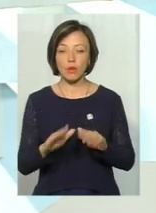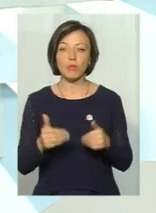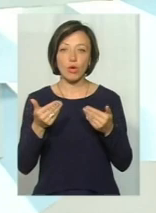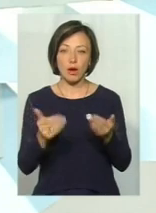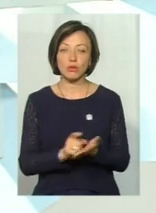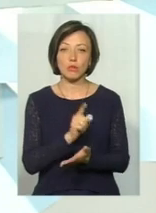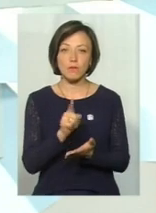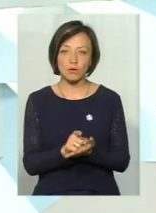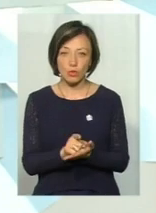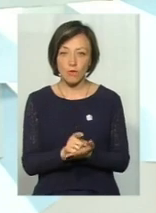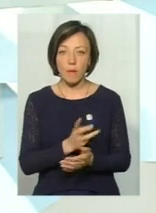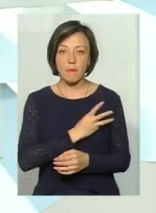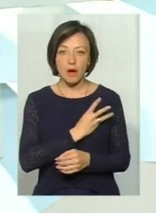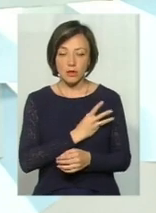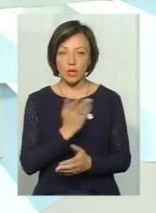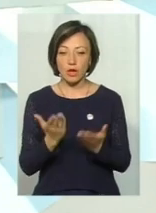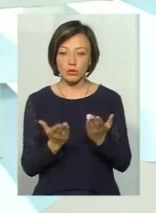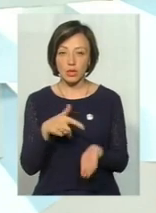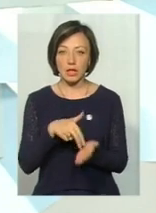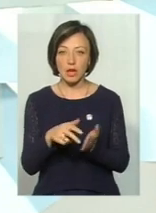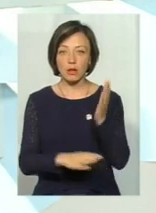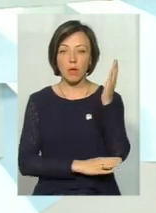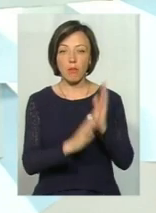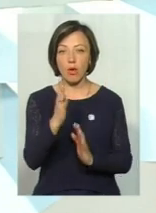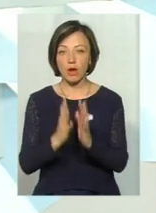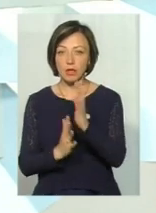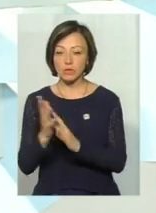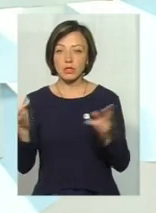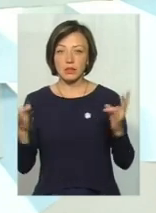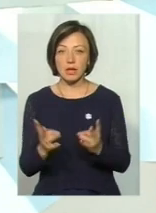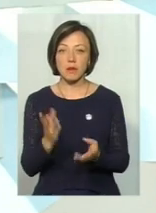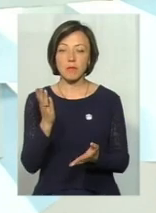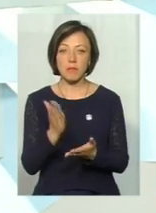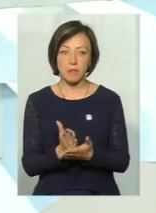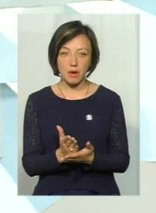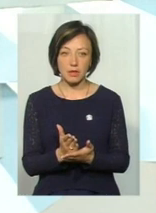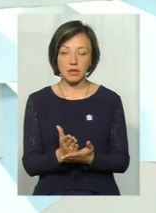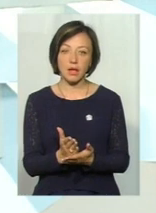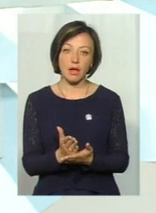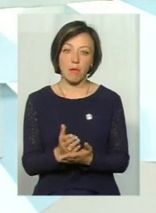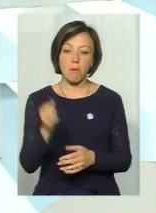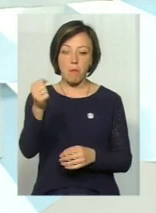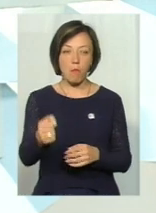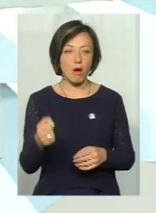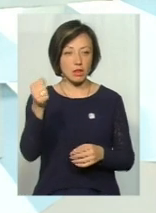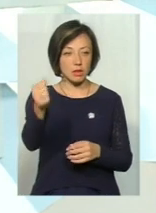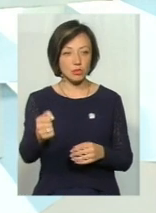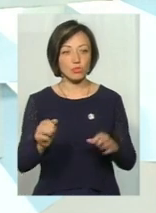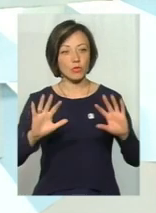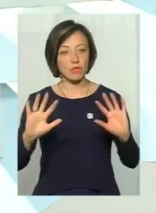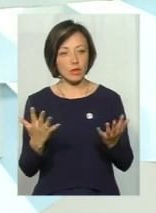Обов'язково бажано, що якщо ви йдете по лісу, треба мати невелику палицю, Для того, щоб в разі